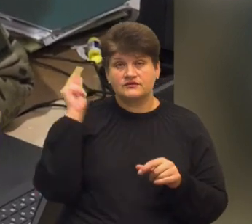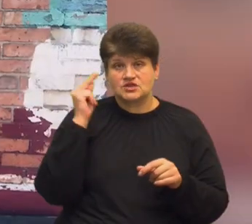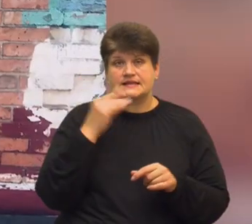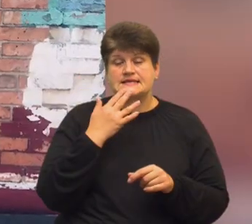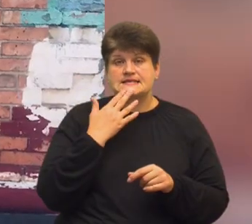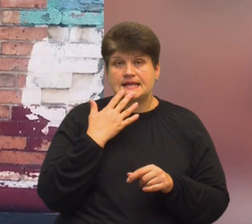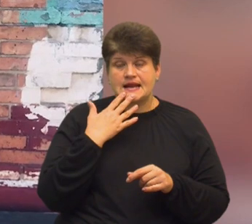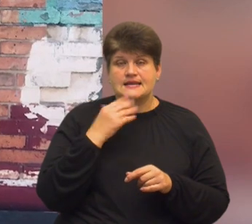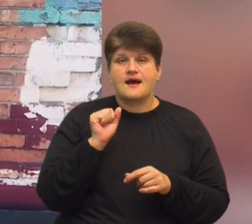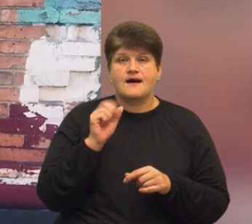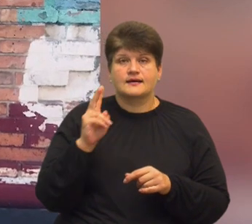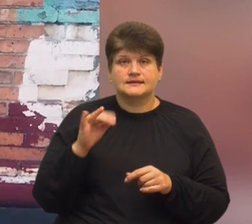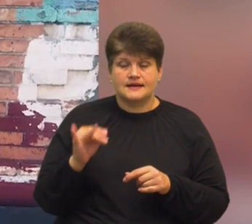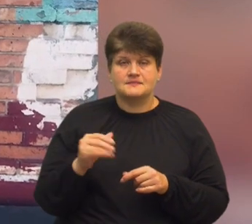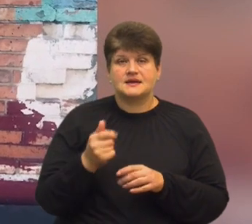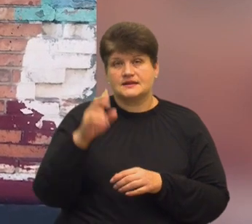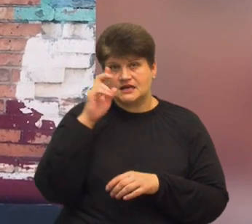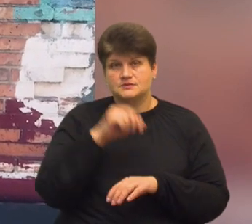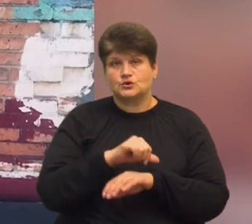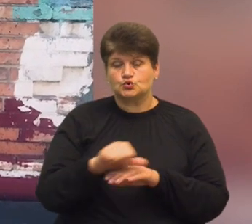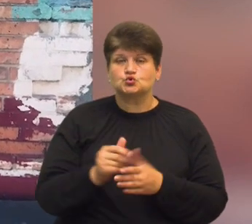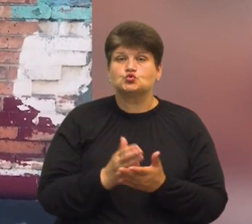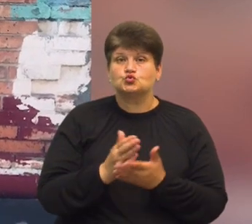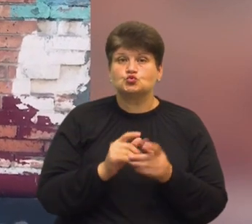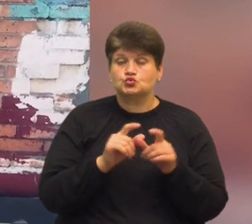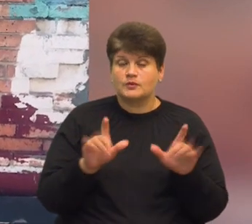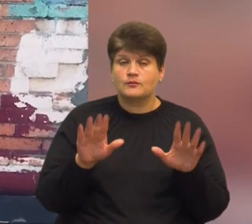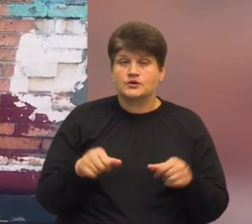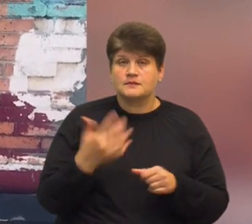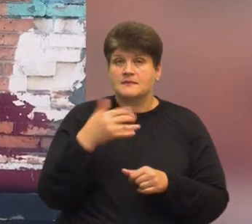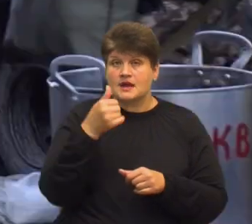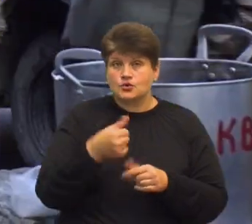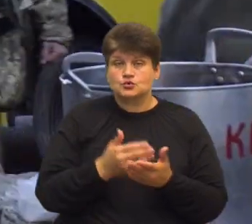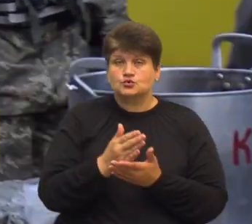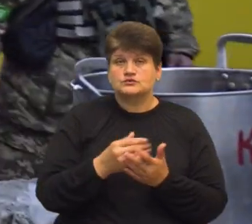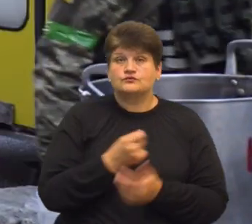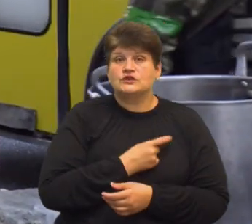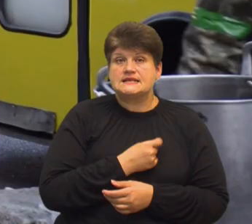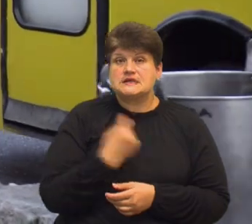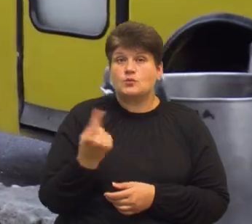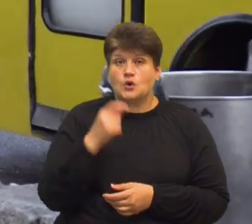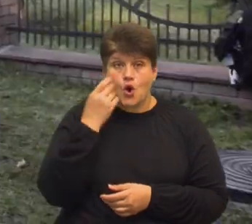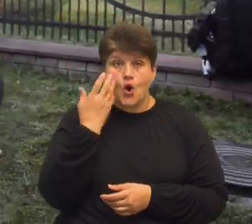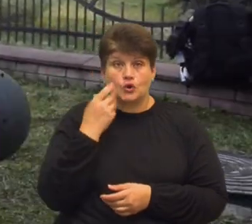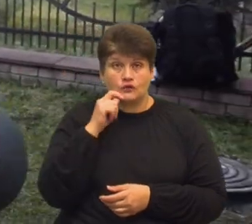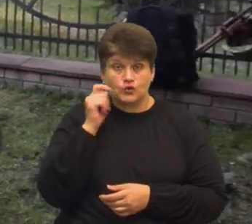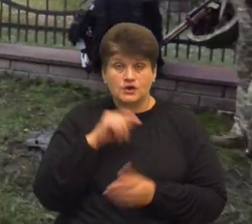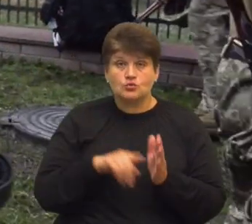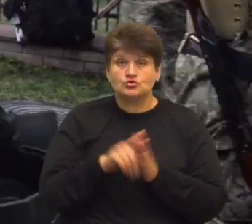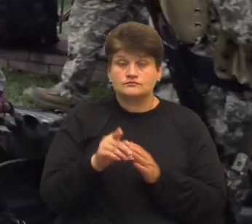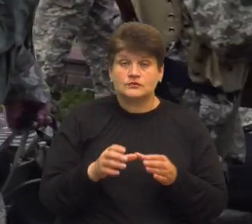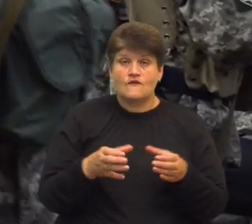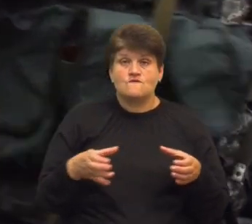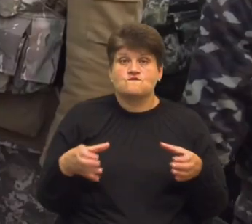академії Держприкордонслужби, а потім п'ять років прослужив за контрактом в Одеській області. Коли в Україні почали формувати підрозділи